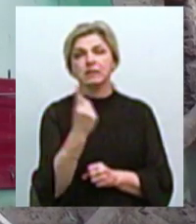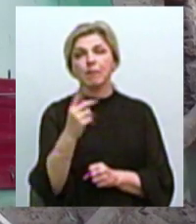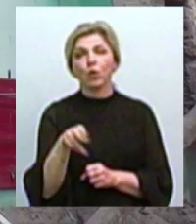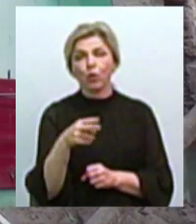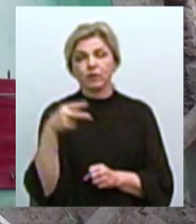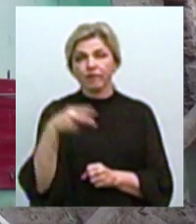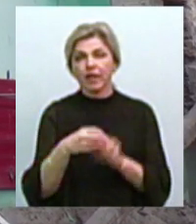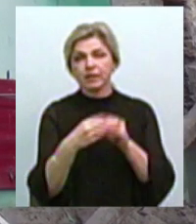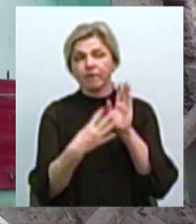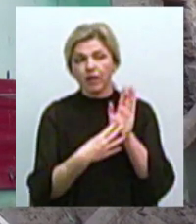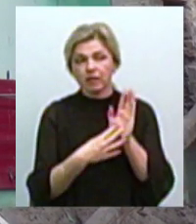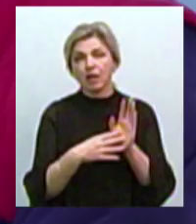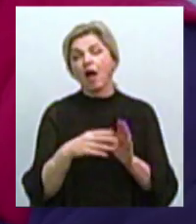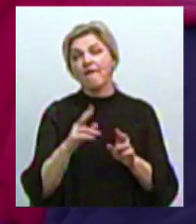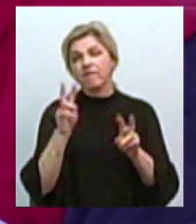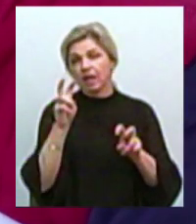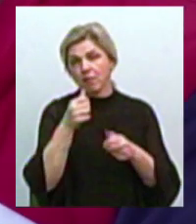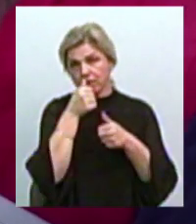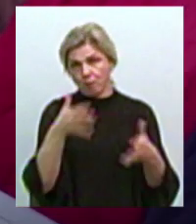року, підрядник не може.